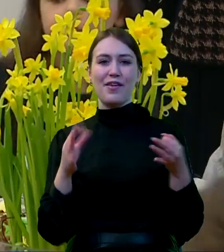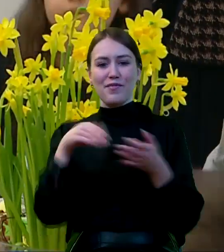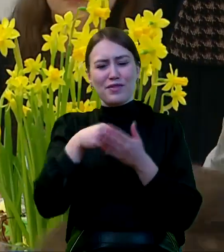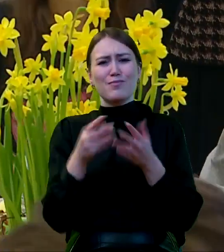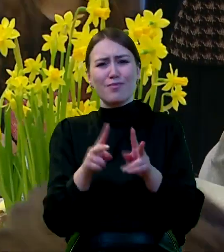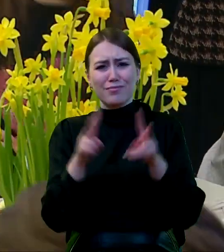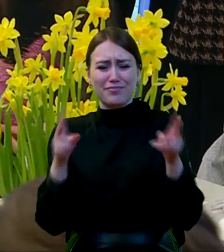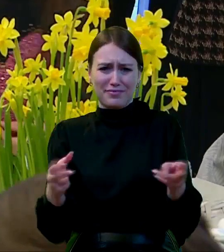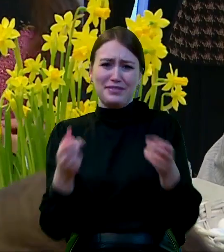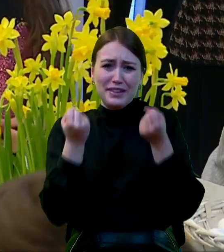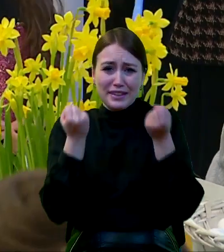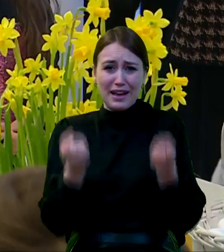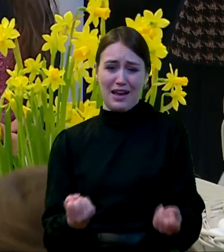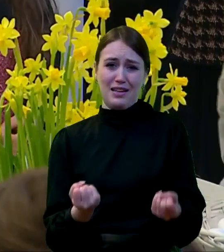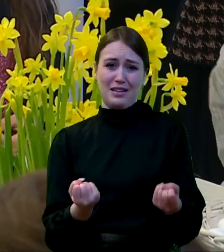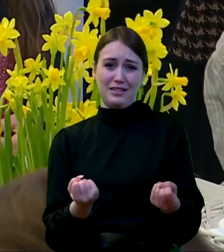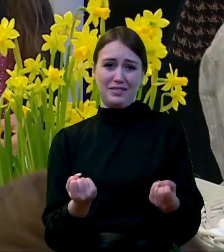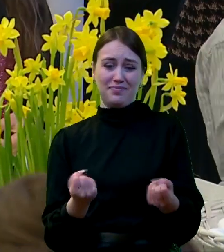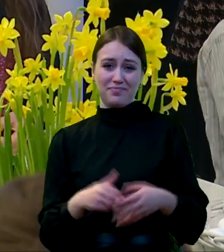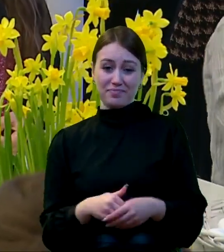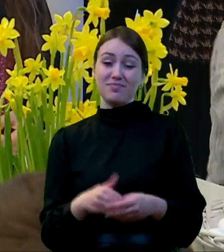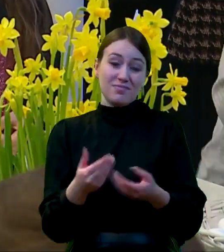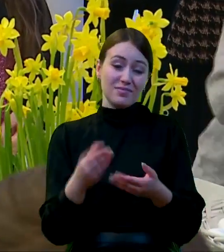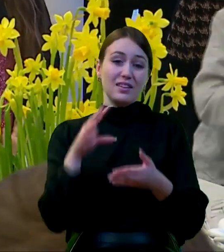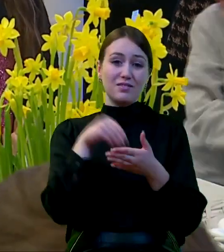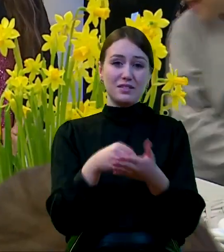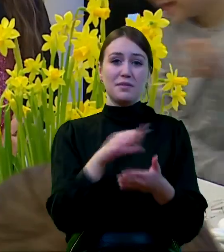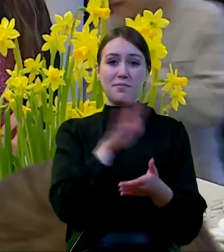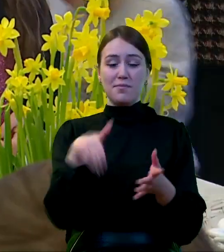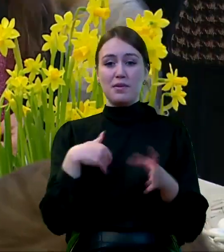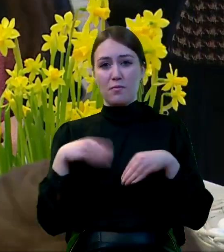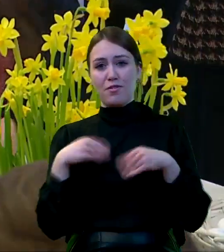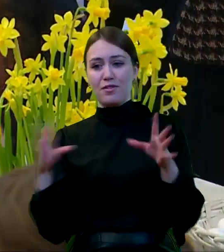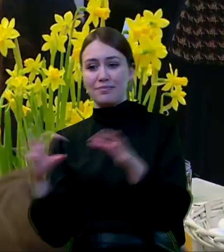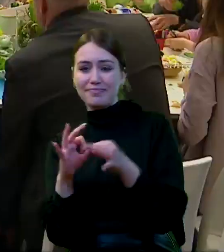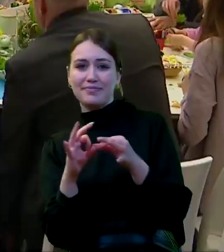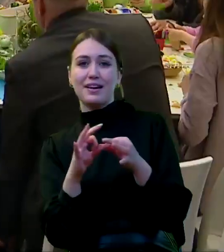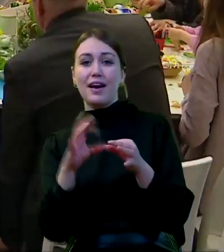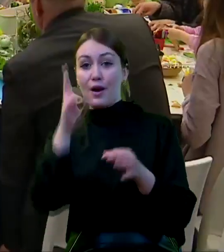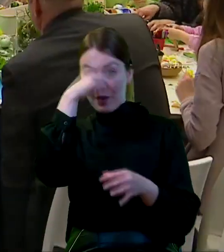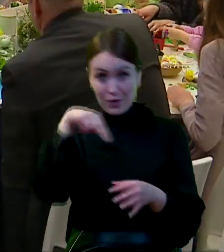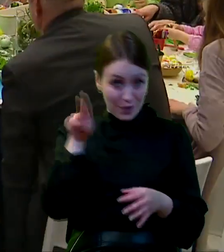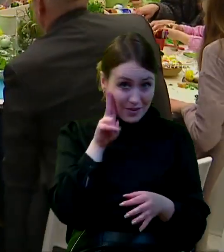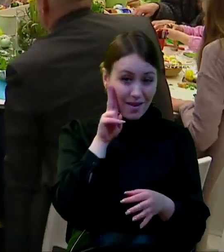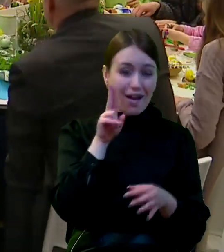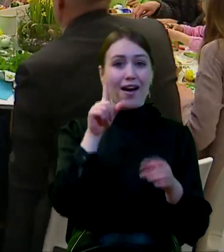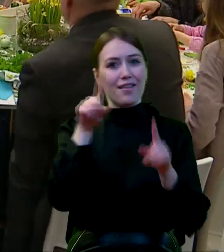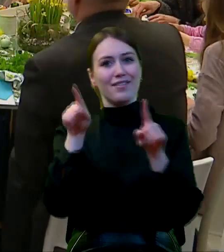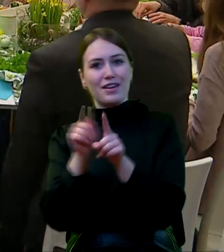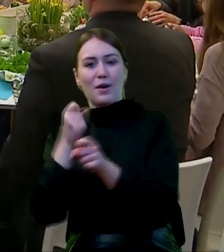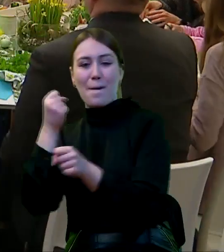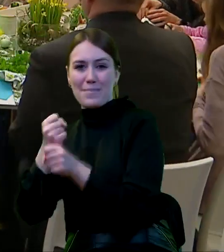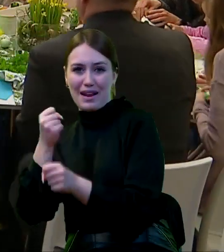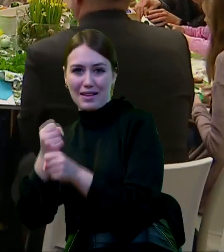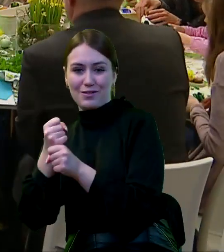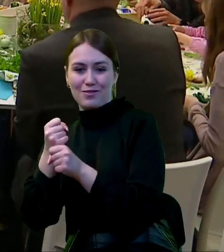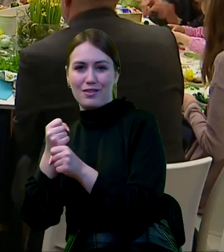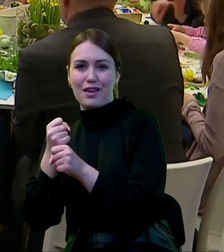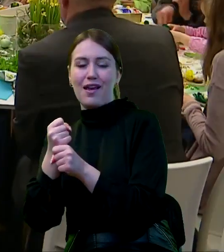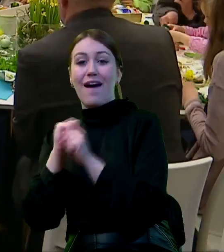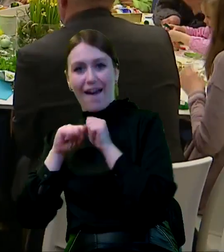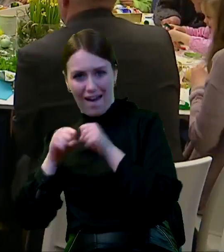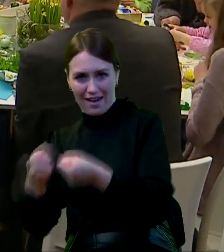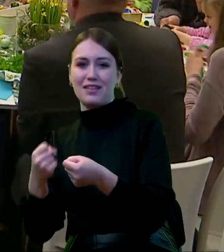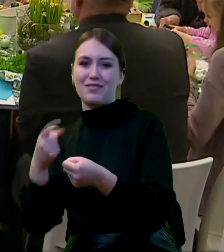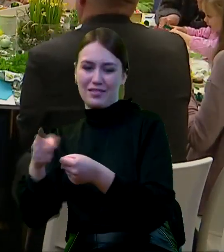trudnym, zabieganym, pracowitym świecie właśnie łączenie tych dwóch ról. Bycia rodzicem i bycia pracownikiem, bycia